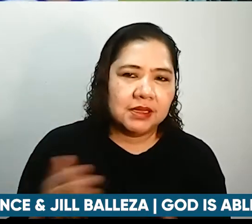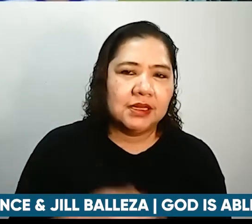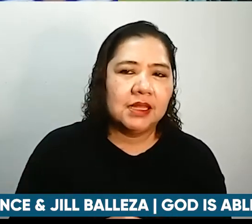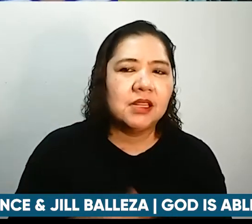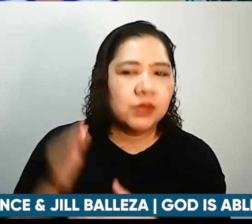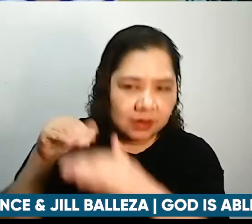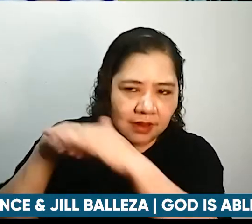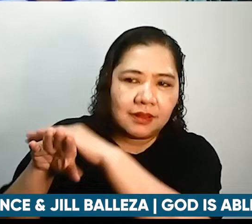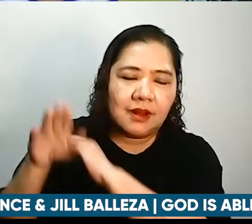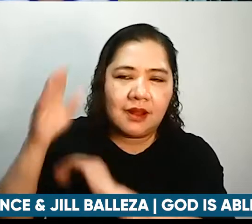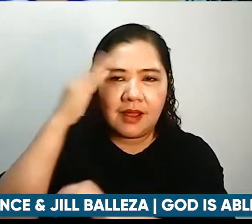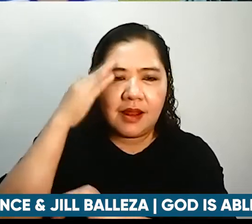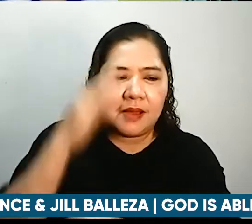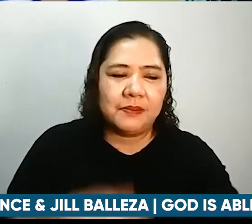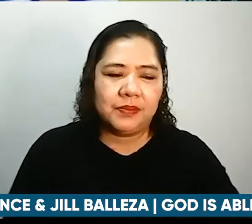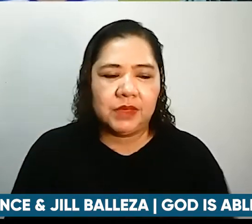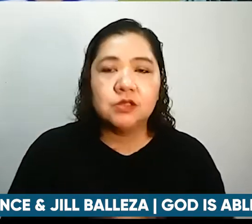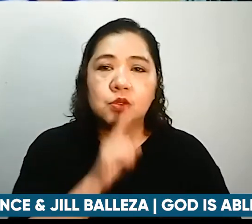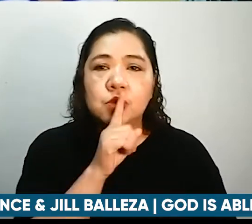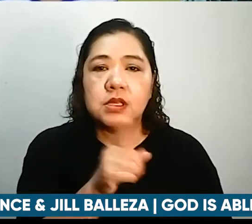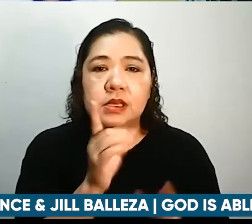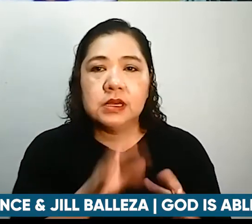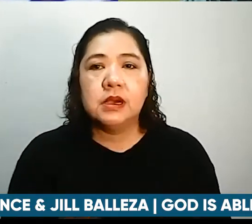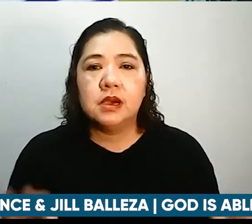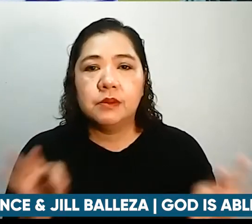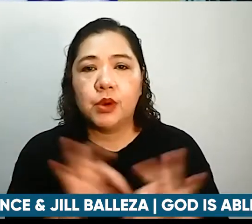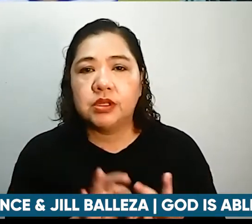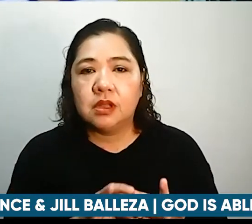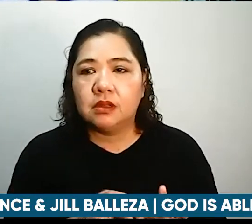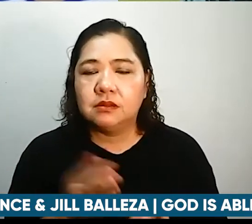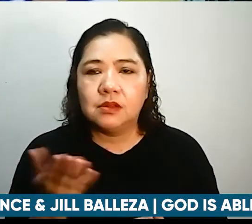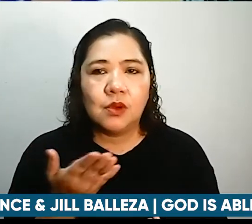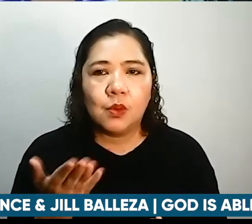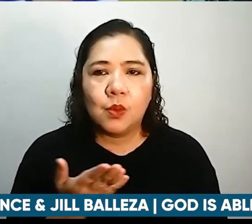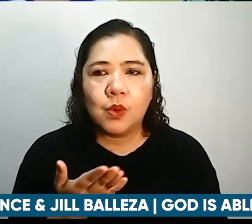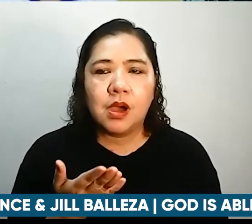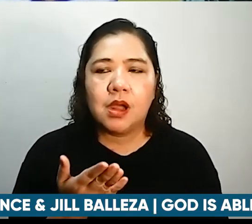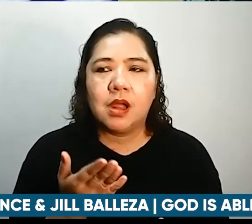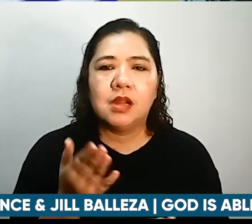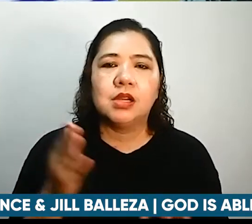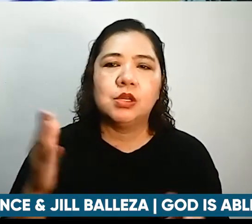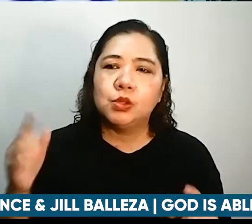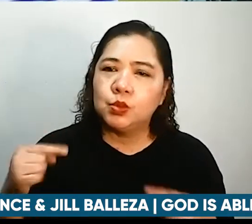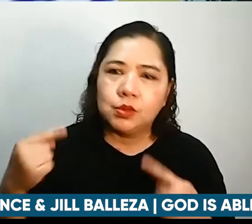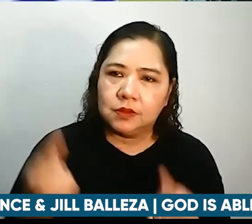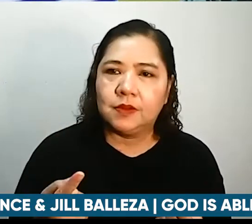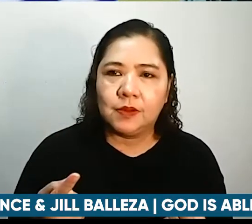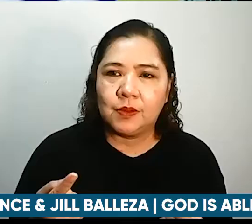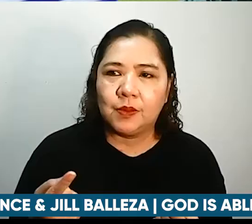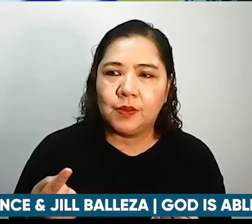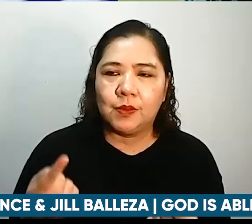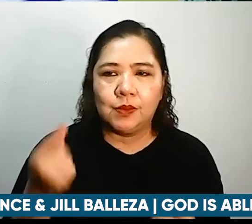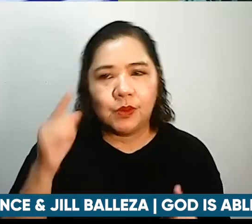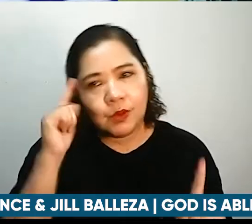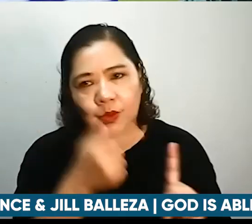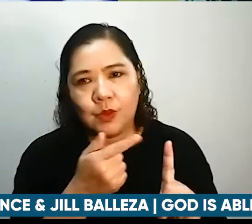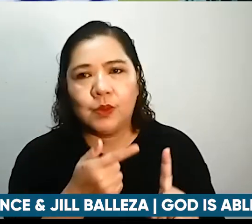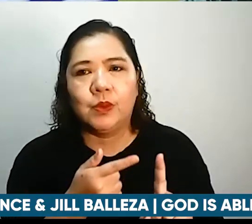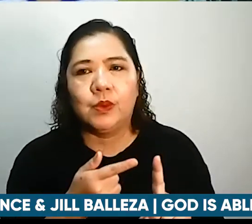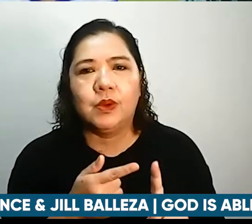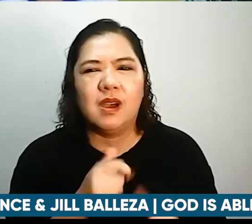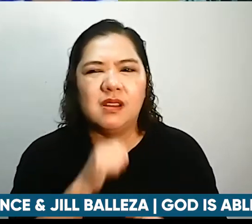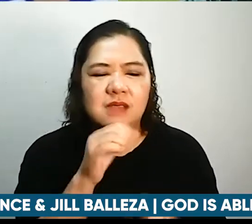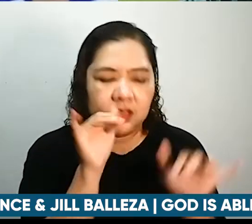sa akin siguro mahalaga na alam mo kung saan ka patungo sa kapapunta hindi ka mag-i-stay doon lang